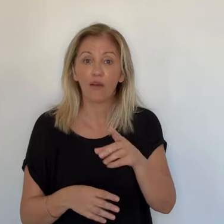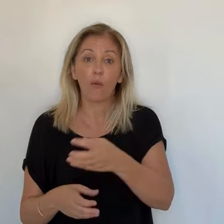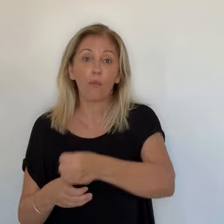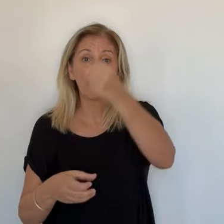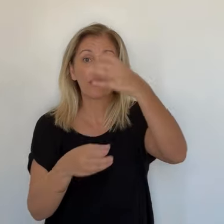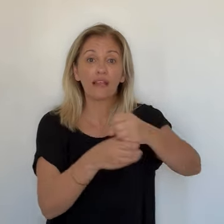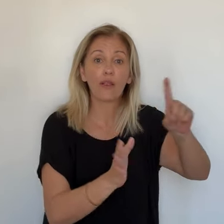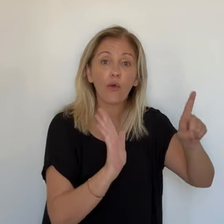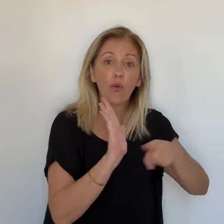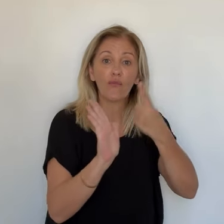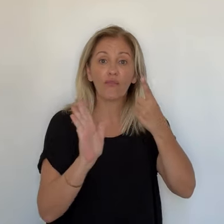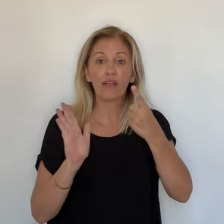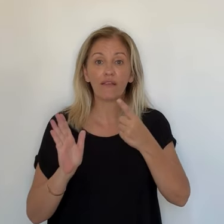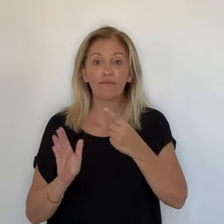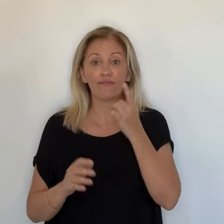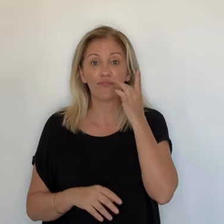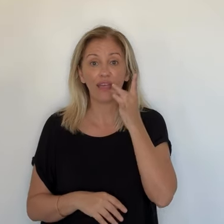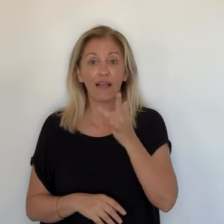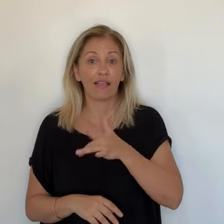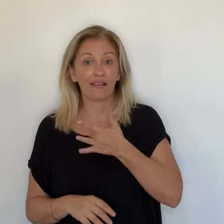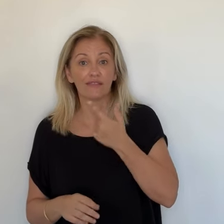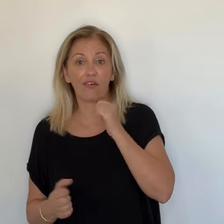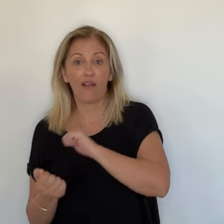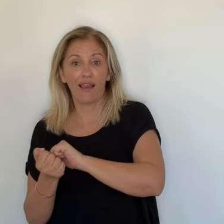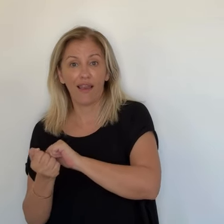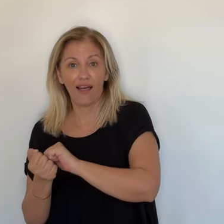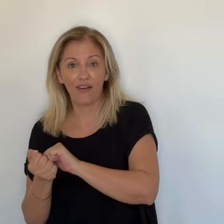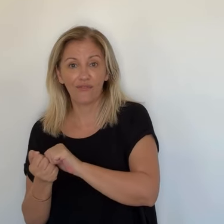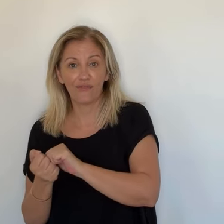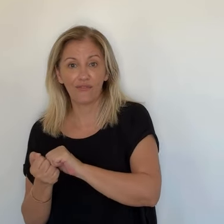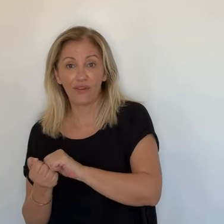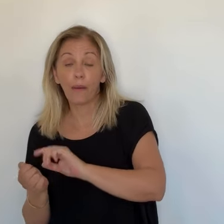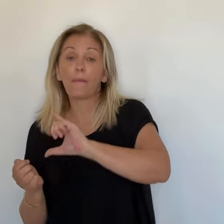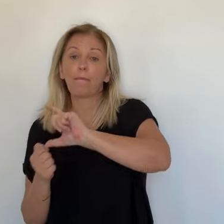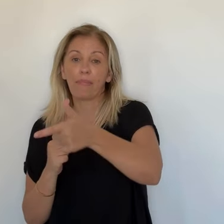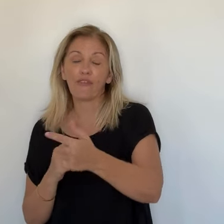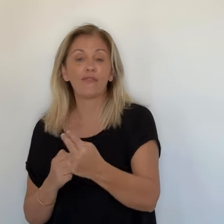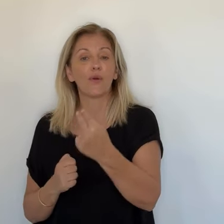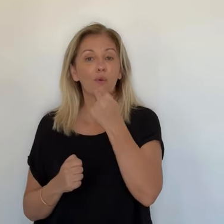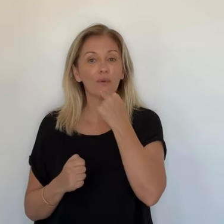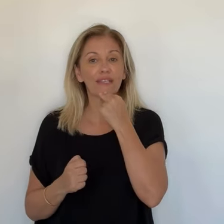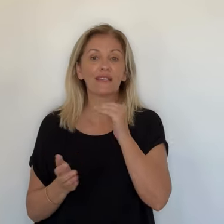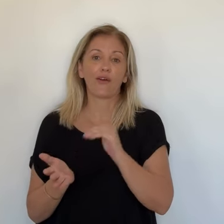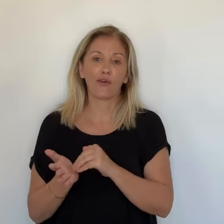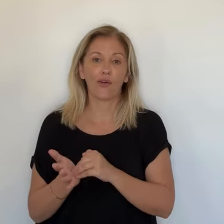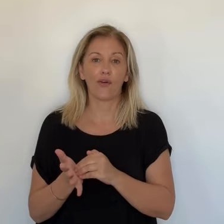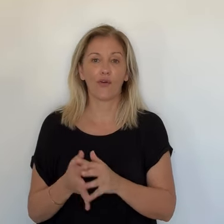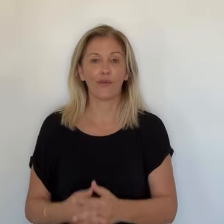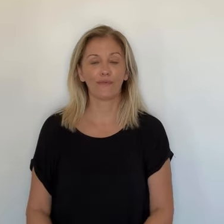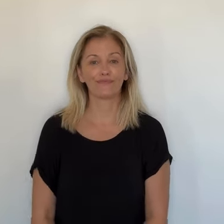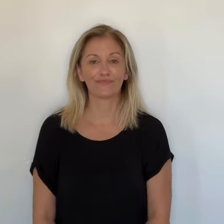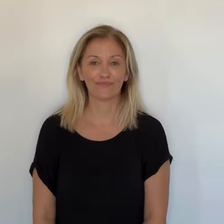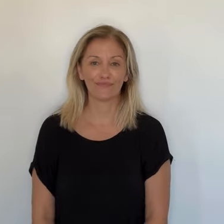locale d'élimination des déchets de 2020.